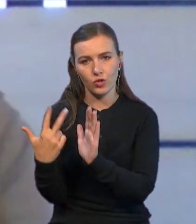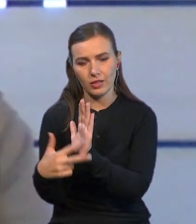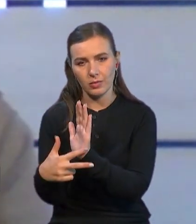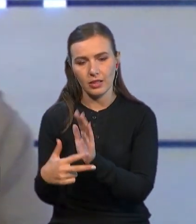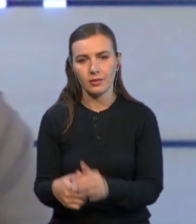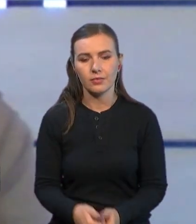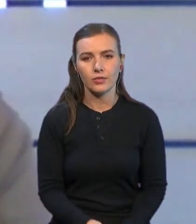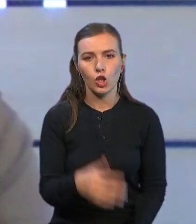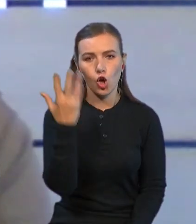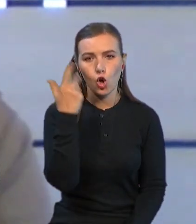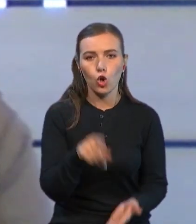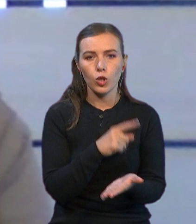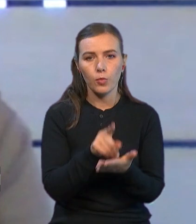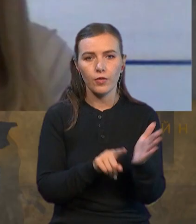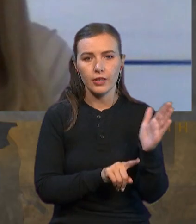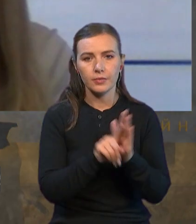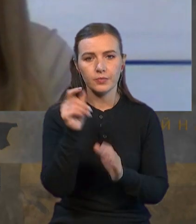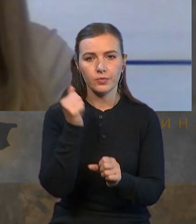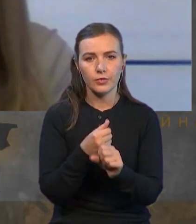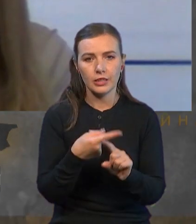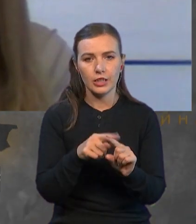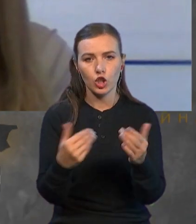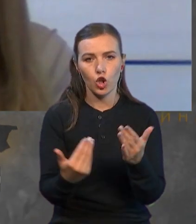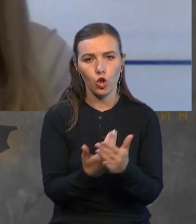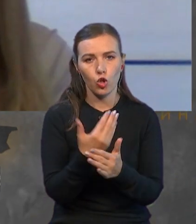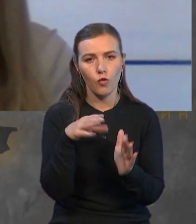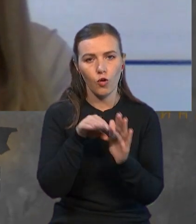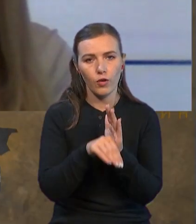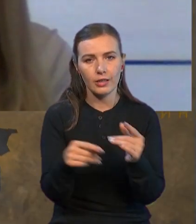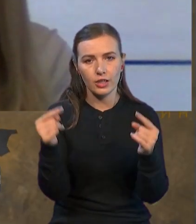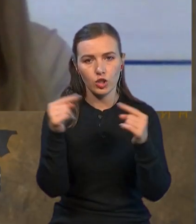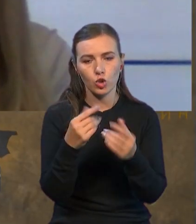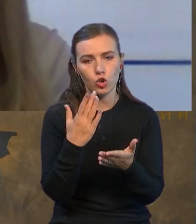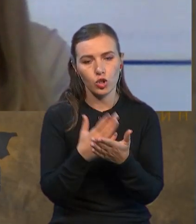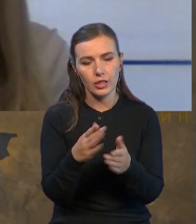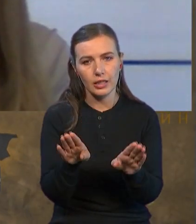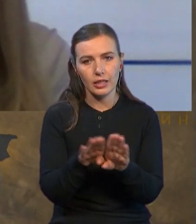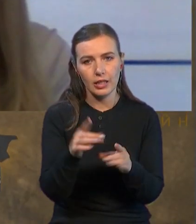Коли повинні запрацювати ці нововведення остаточно? Чи є така інформація?